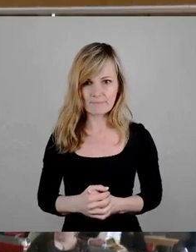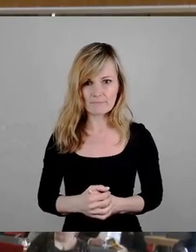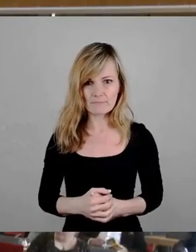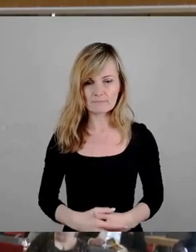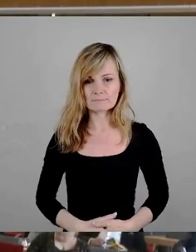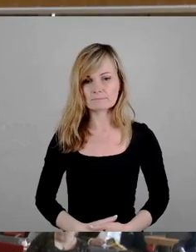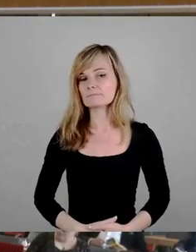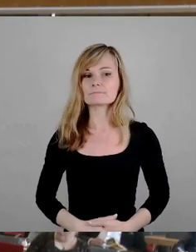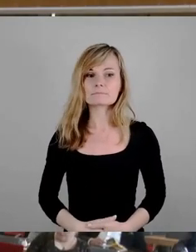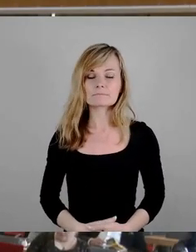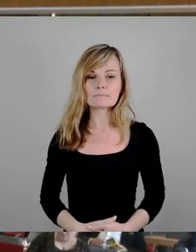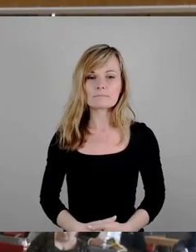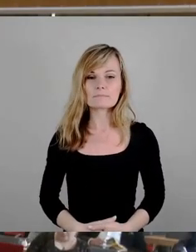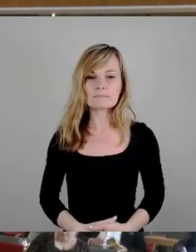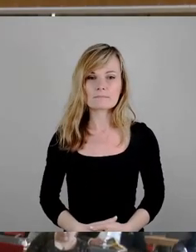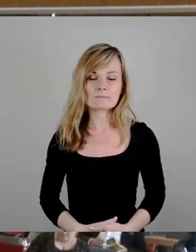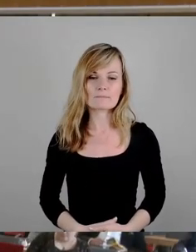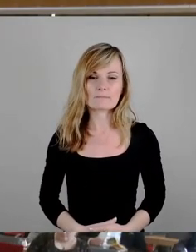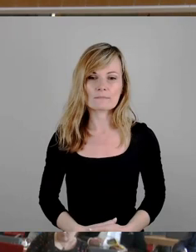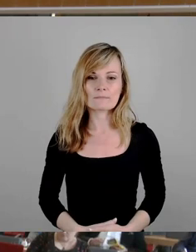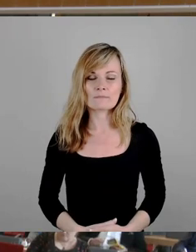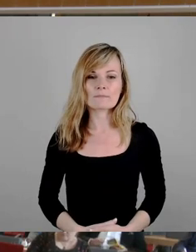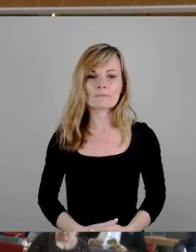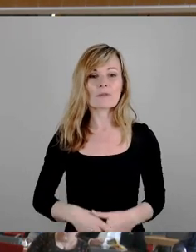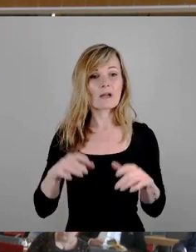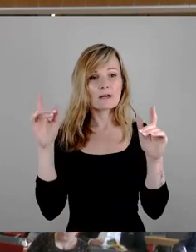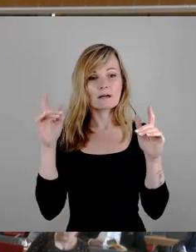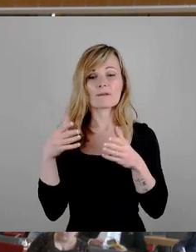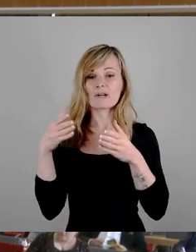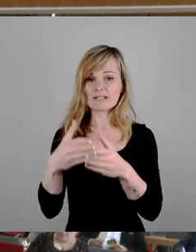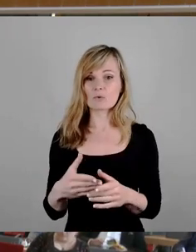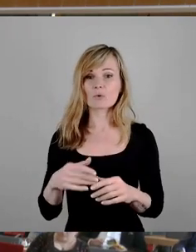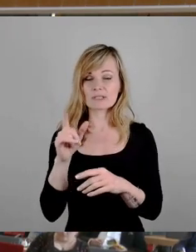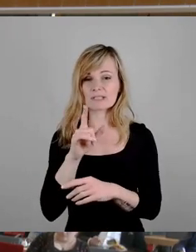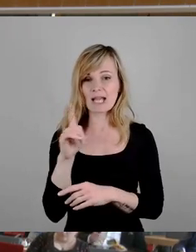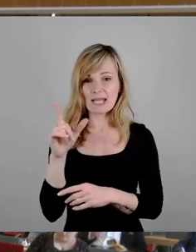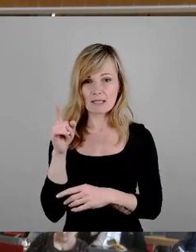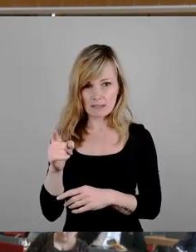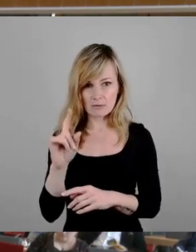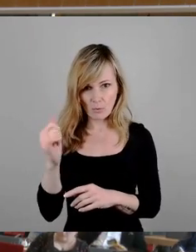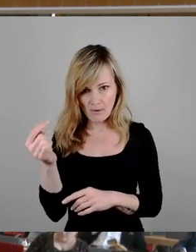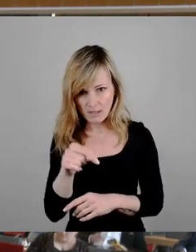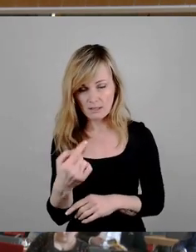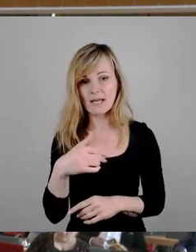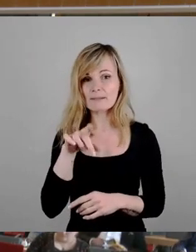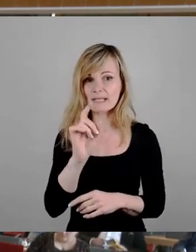So, Fraktion Die Linke noch mal das Wort gewünscht. Nein? SPD? Herr Richt, bitte schön.